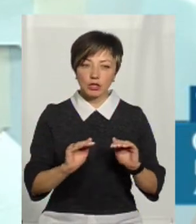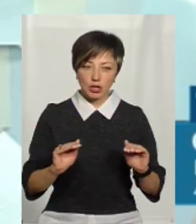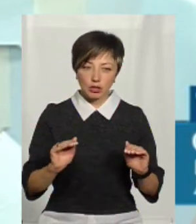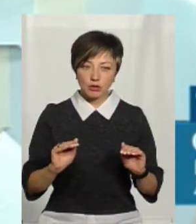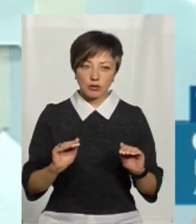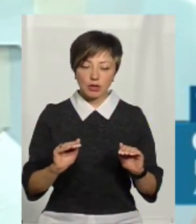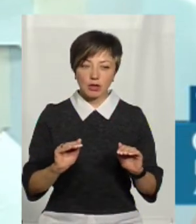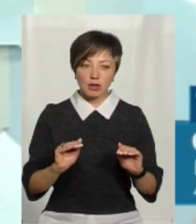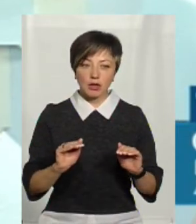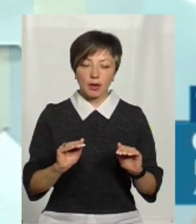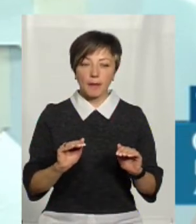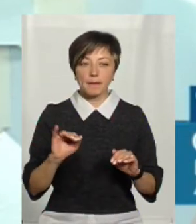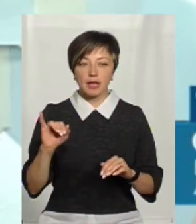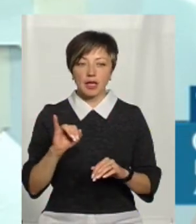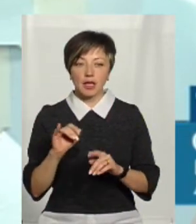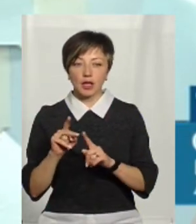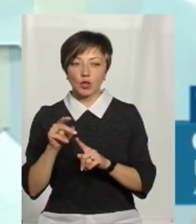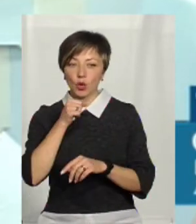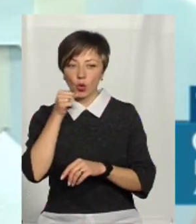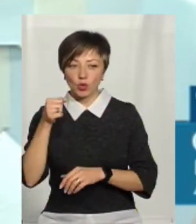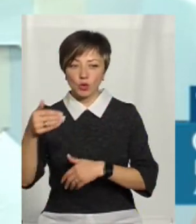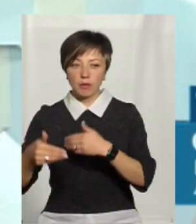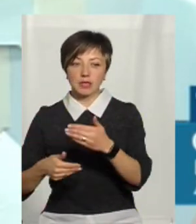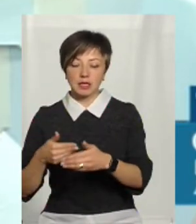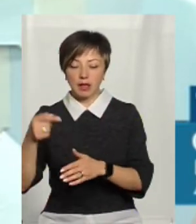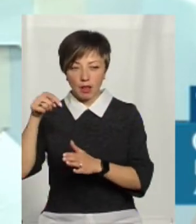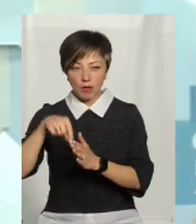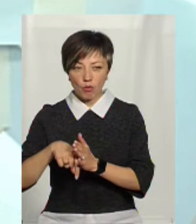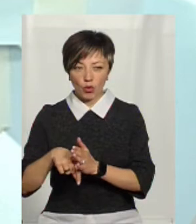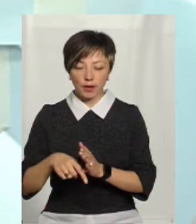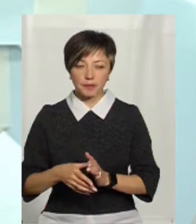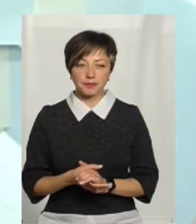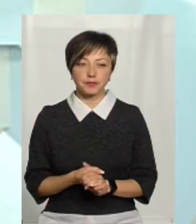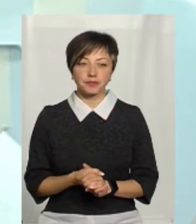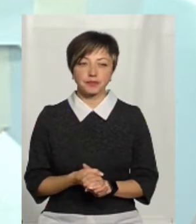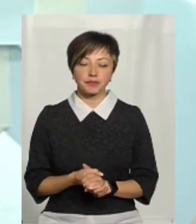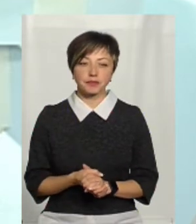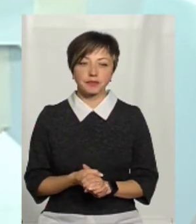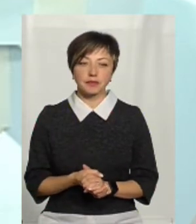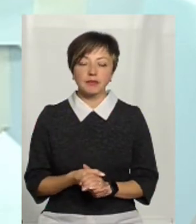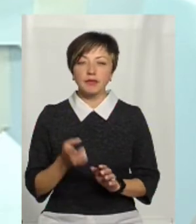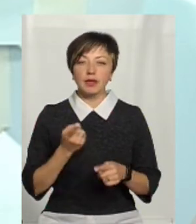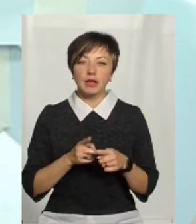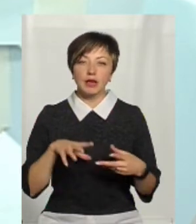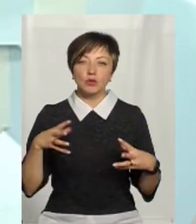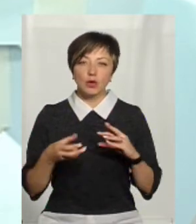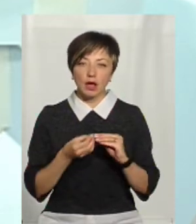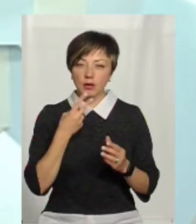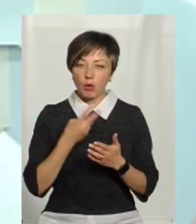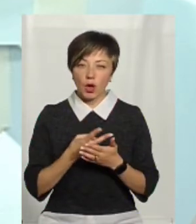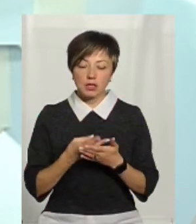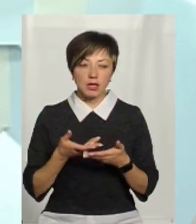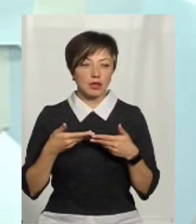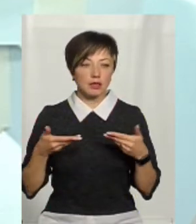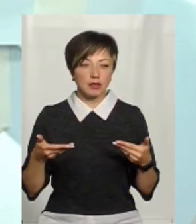басейну, ми його назвали мілкий басейн, і дорослого басейну, глибокий басейн. Зазначені результати показали нам